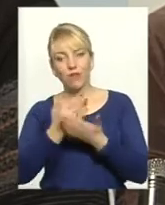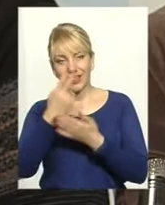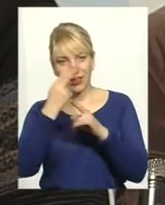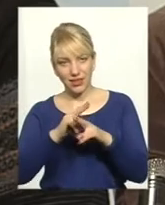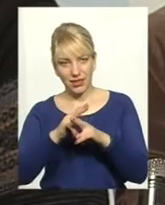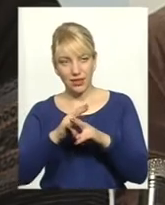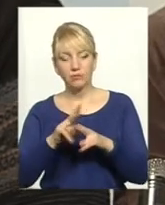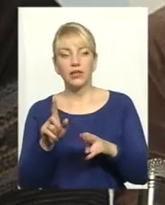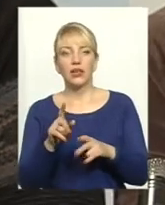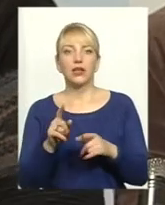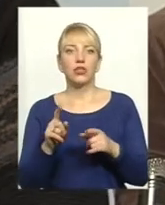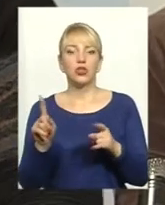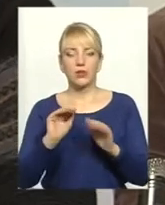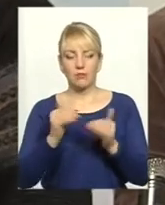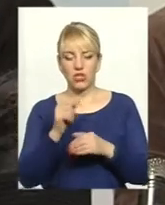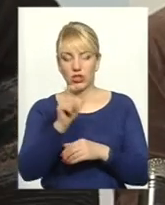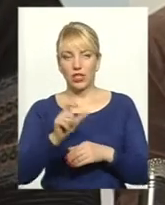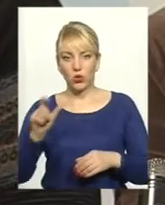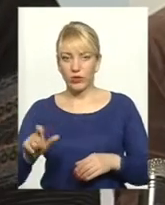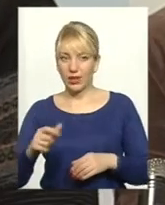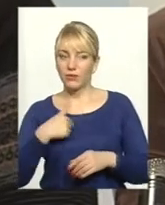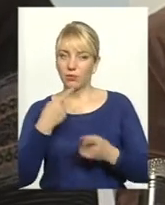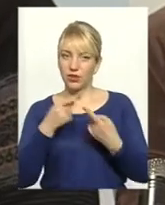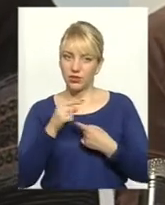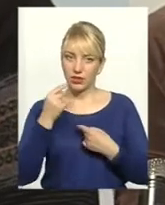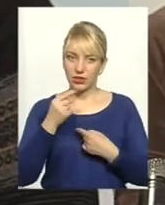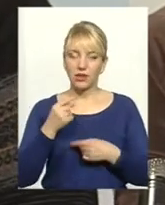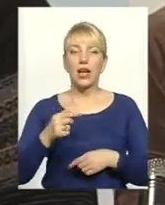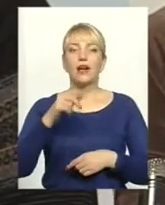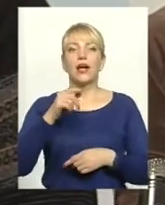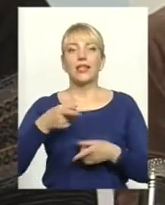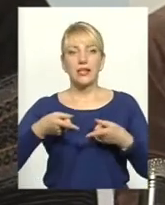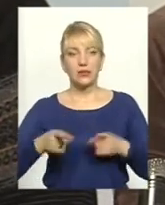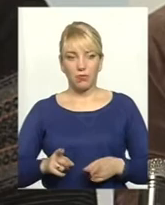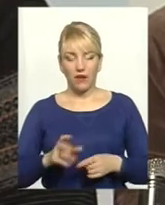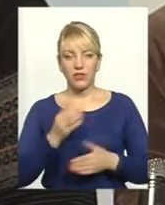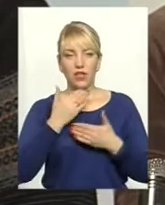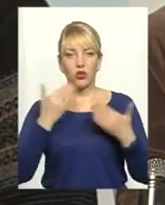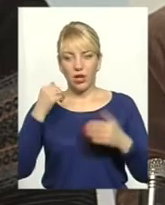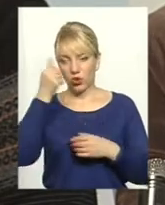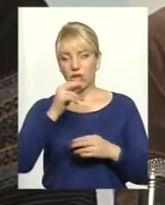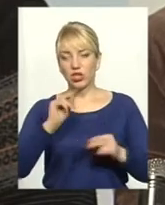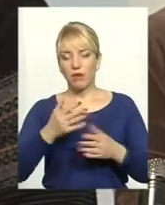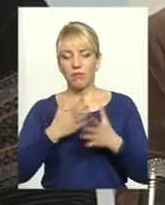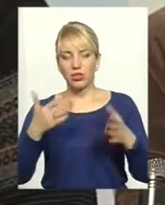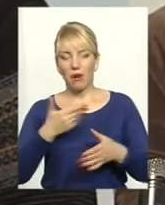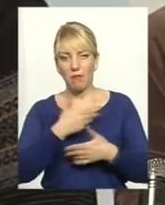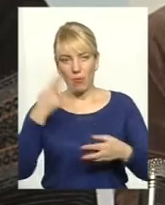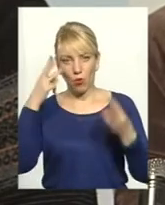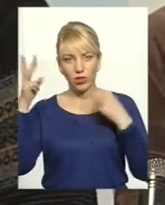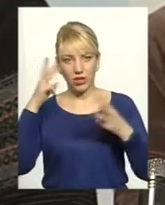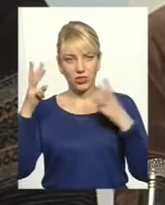зменшуються працівників, хотів би сказати трішки інше. Насправді, за останні роки, чим більше ми модернізуємося,